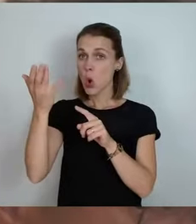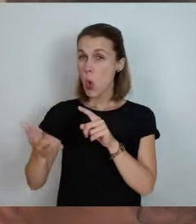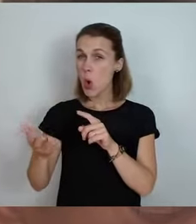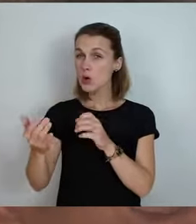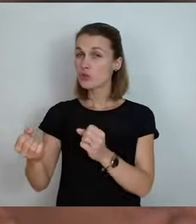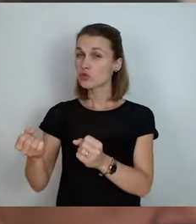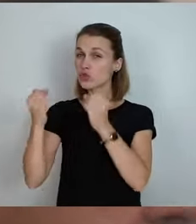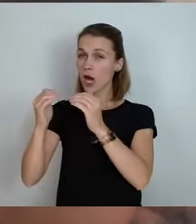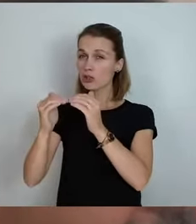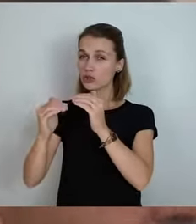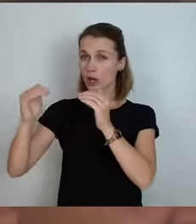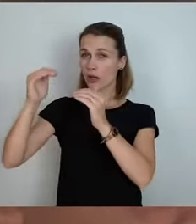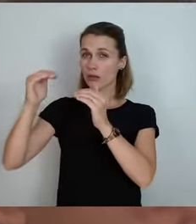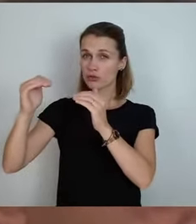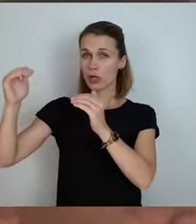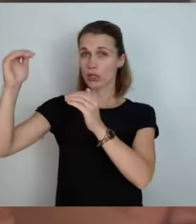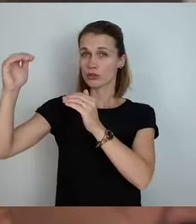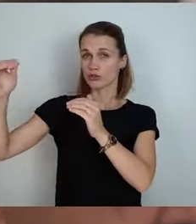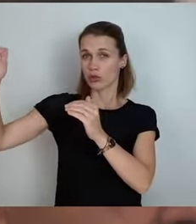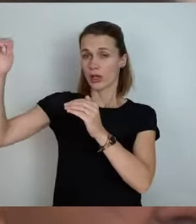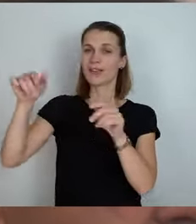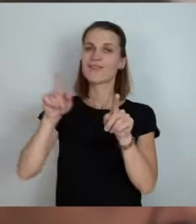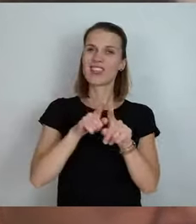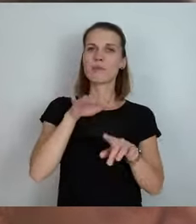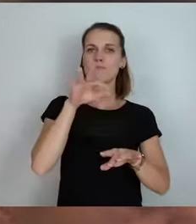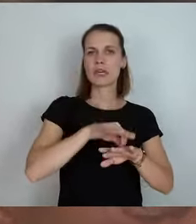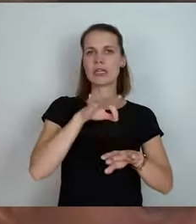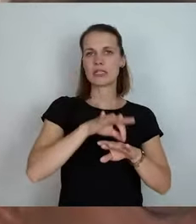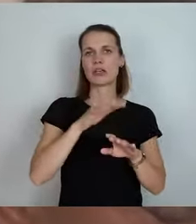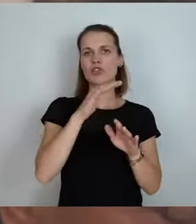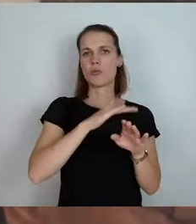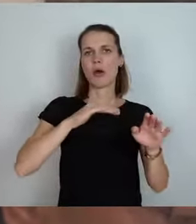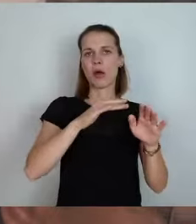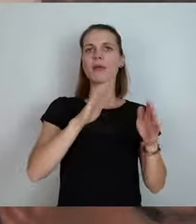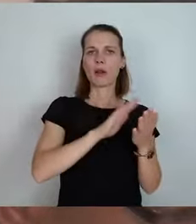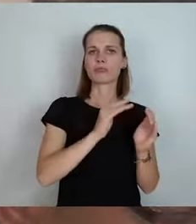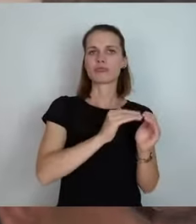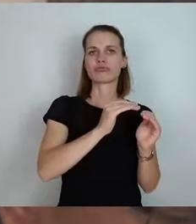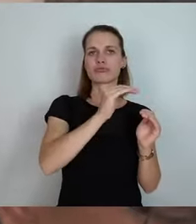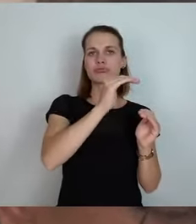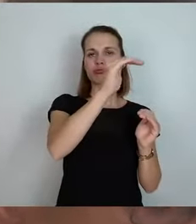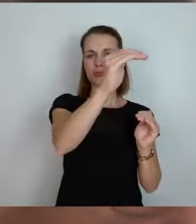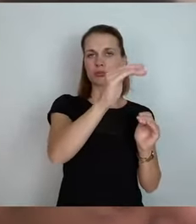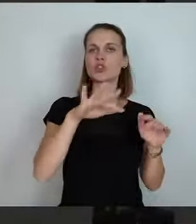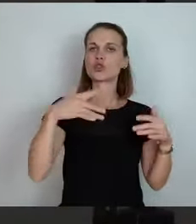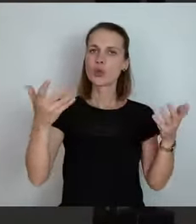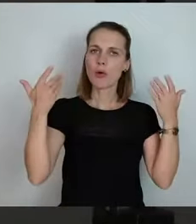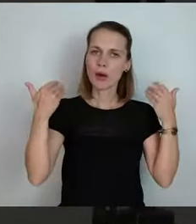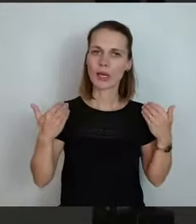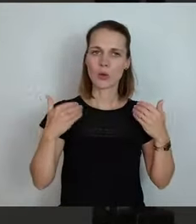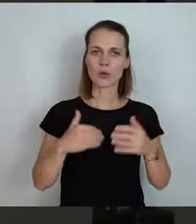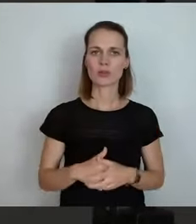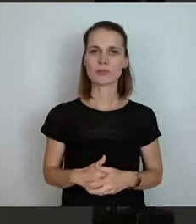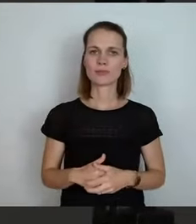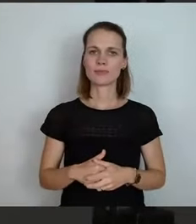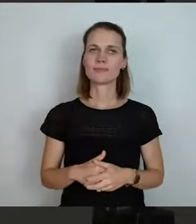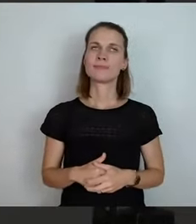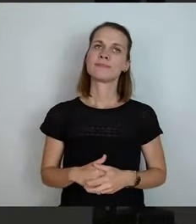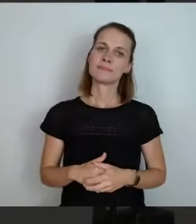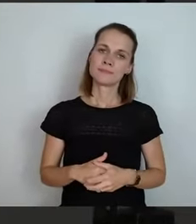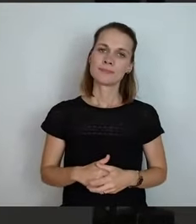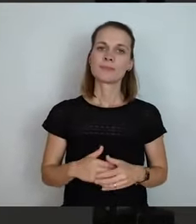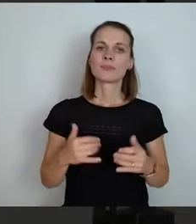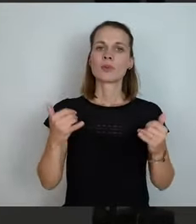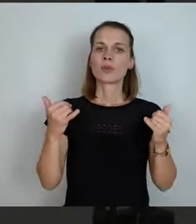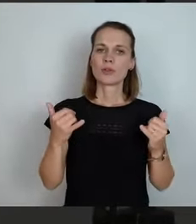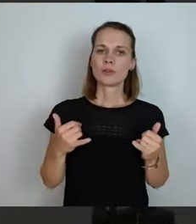wie das vergleichsweise im medizinischen Bereich dort funktioniert. Das ist der Hintergrund eigentlich. Und das ist sehr deutlich in